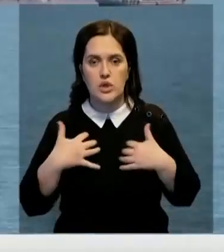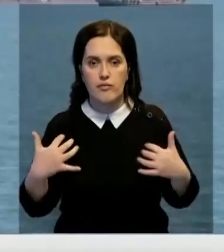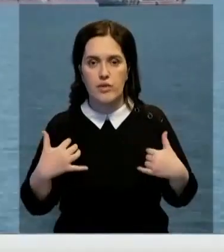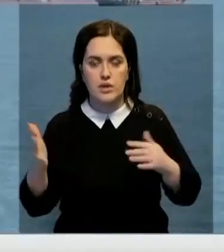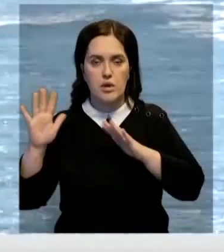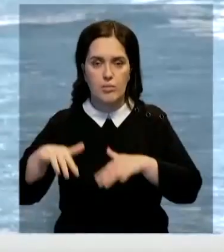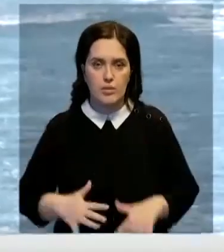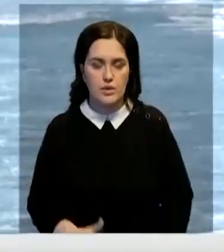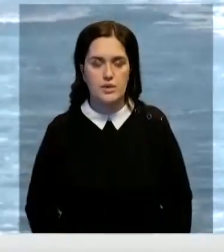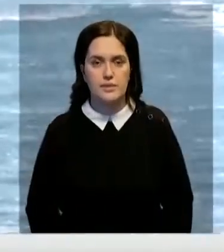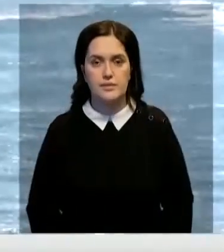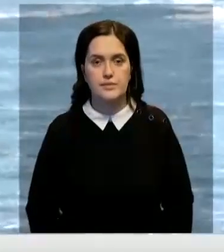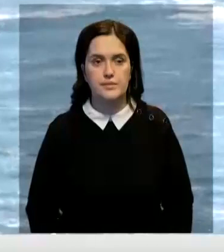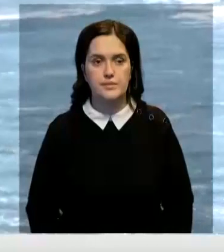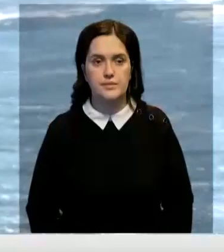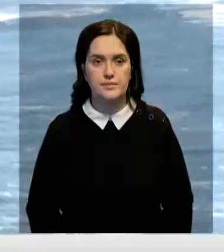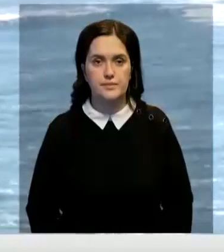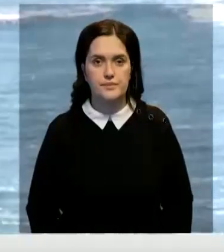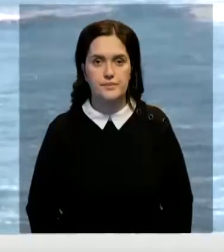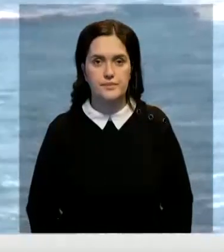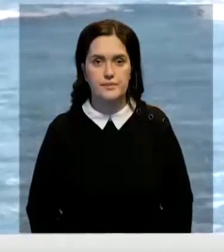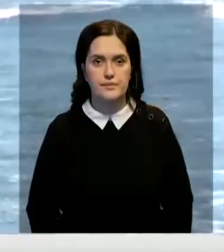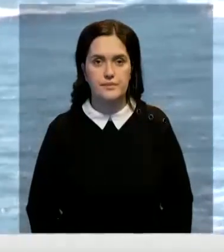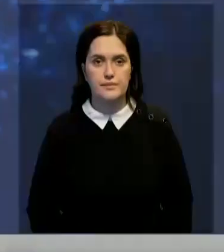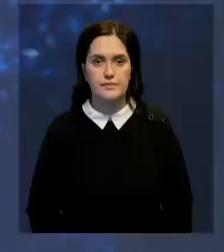Казагулов, Саламат Бекбаев, Хабар 24, Актау.